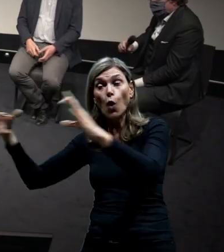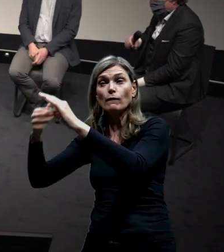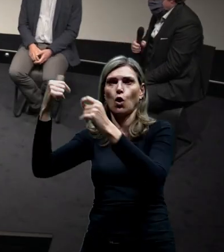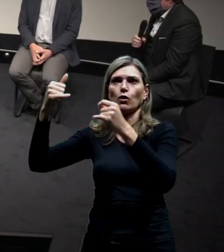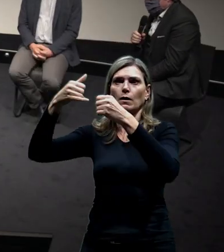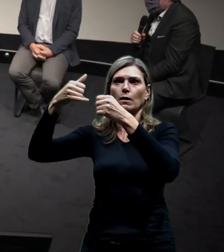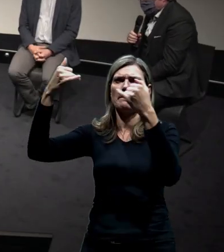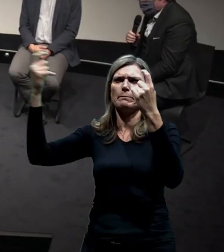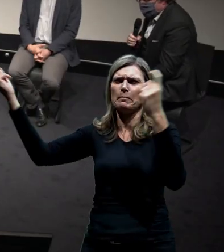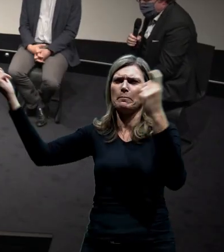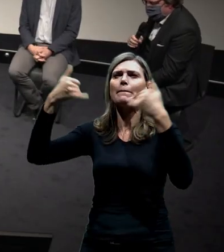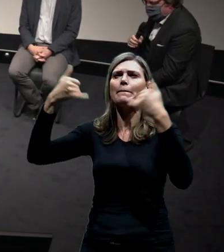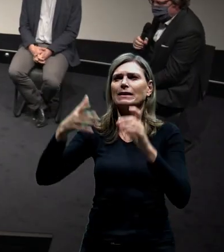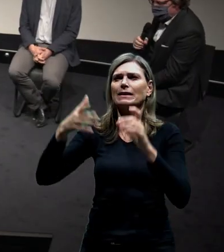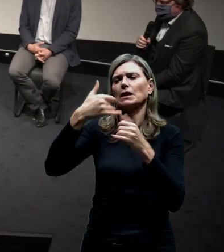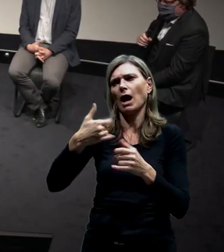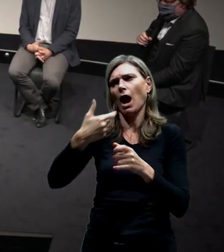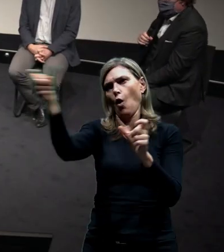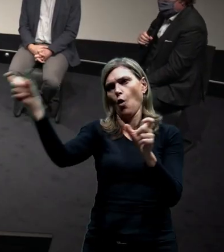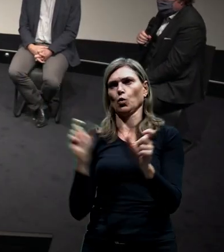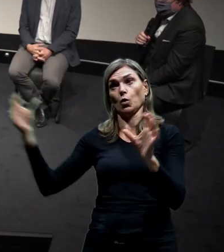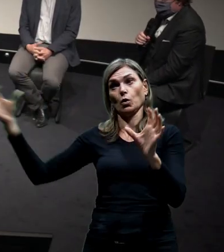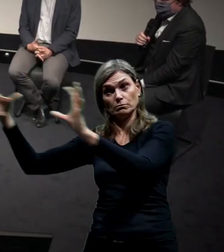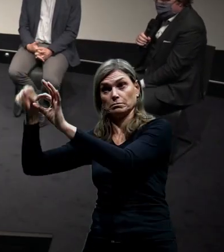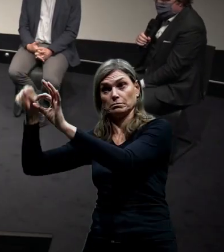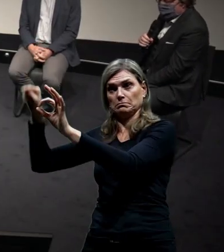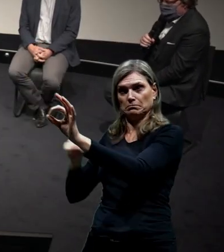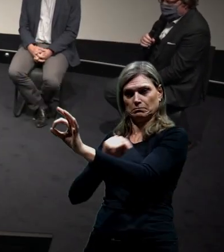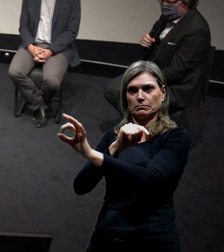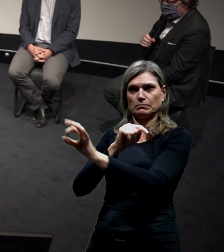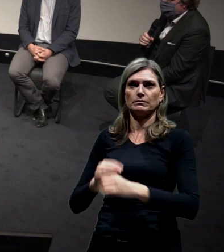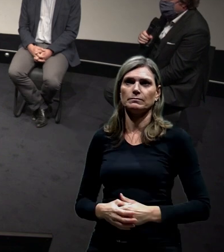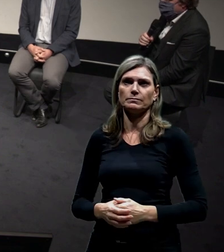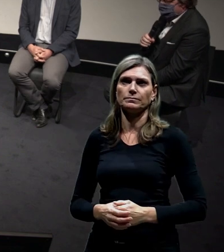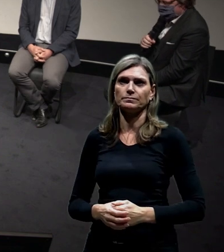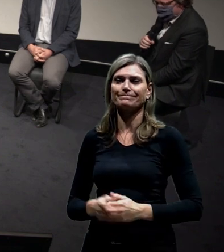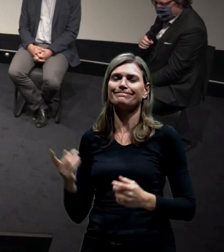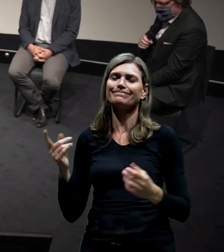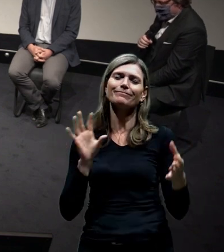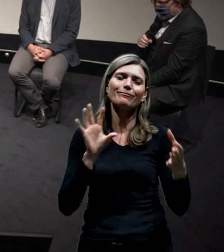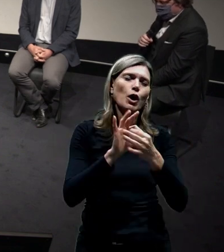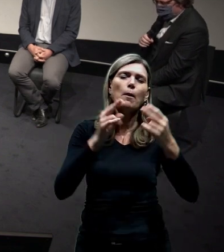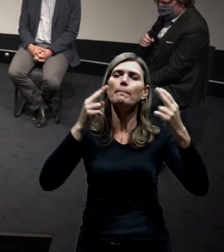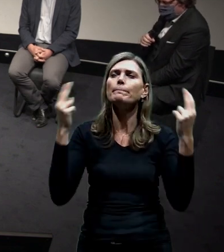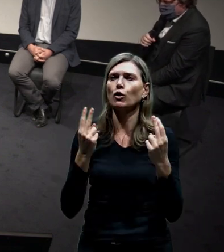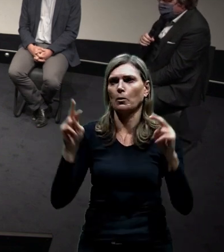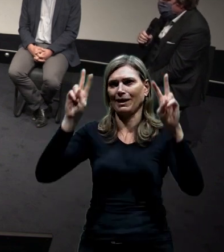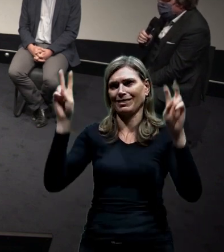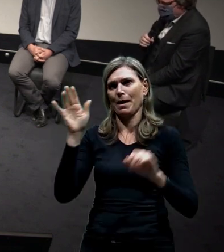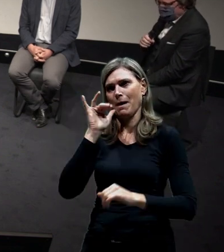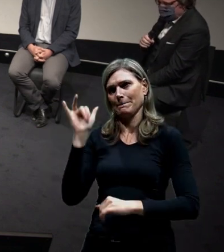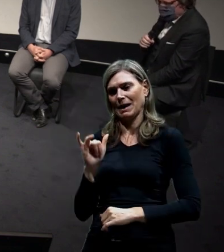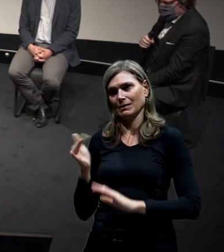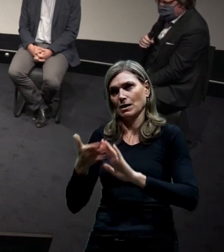Já mám takové přirovnání, které jsme používali vlastně v tématu bydlení. Že v